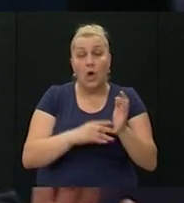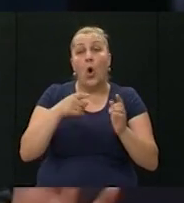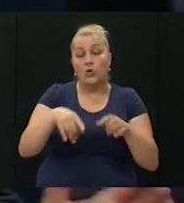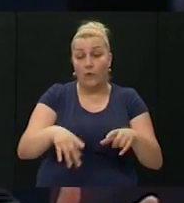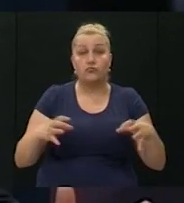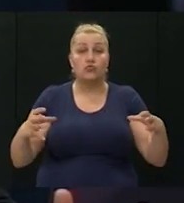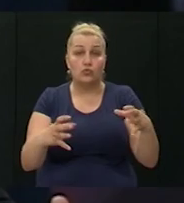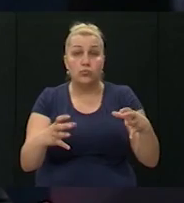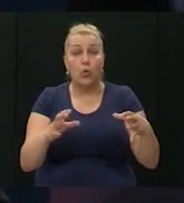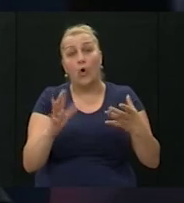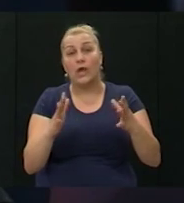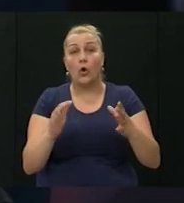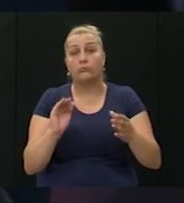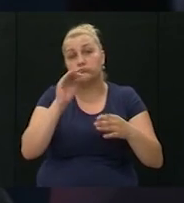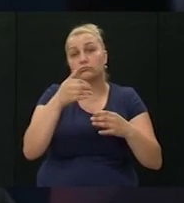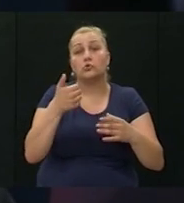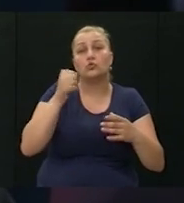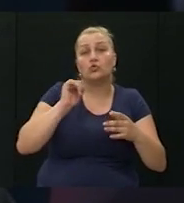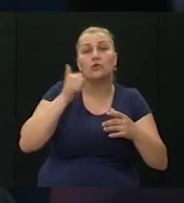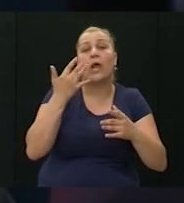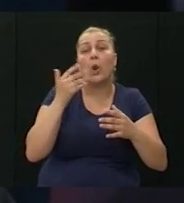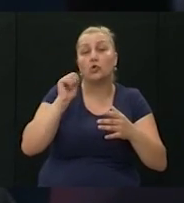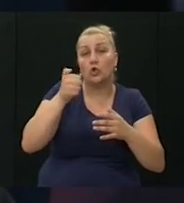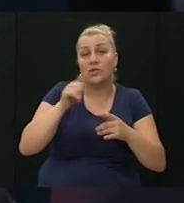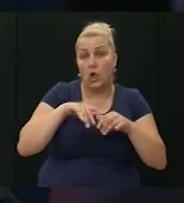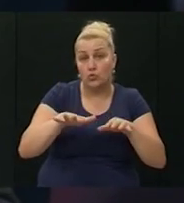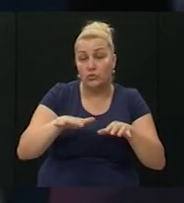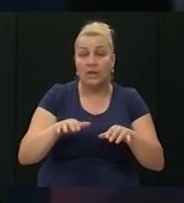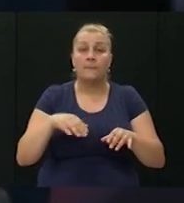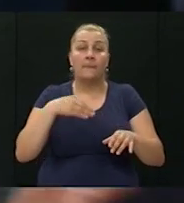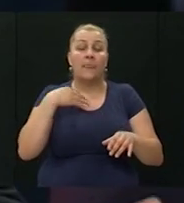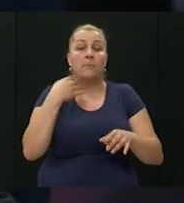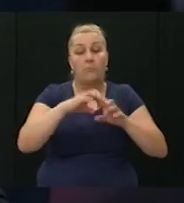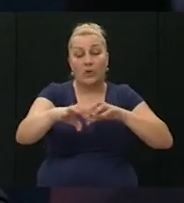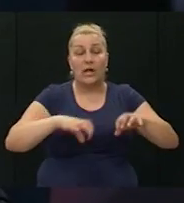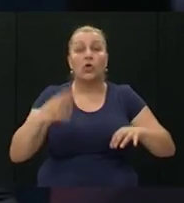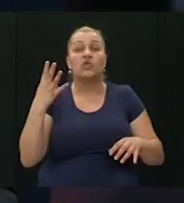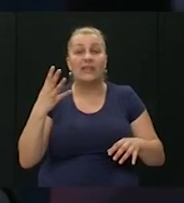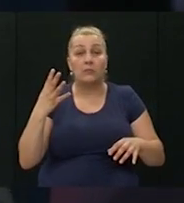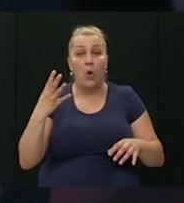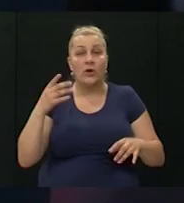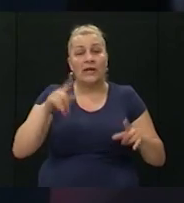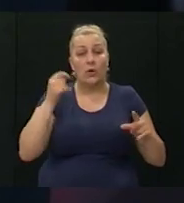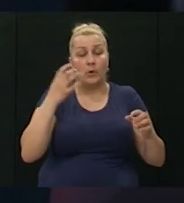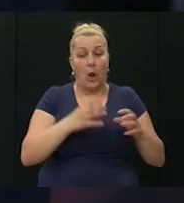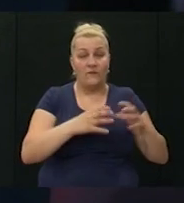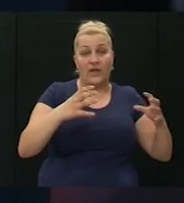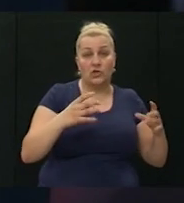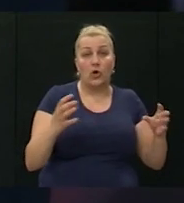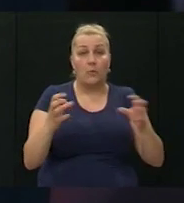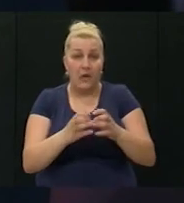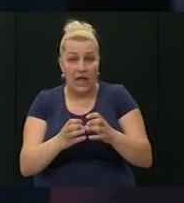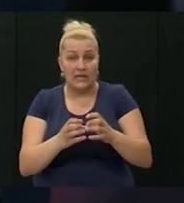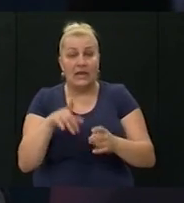grupaciju od nekoliko stotina ljudi podijelio na četiri bojne. Nekom je dao manje, nekom je više, neki su se formirali regionalno, dakle,